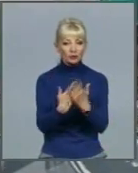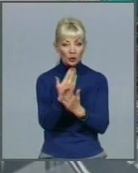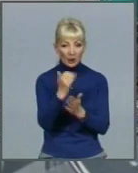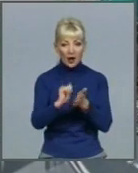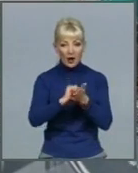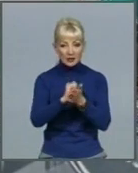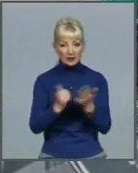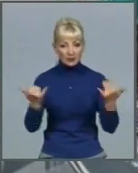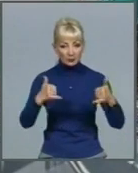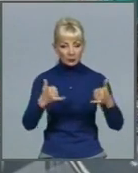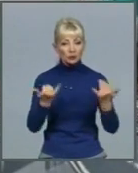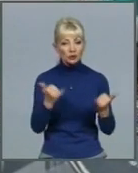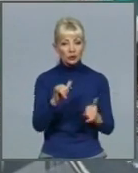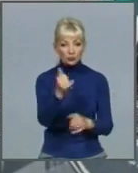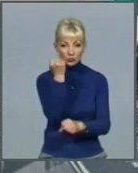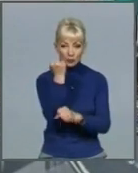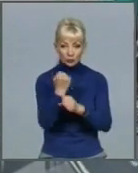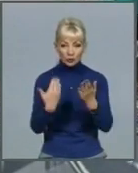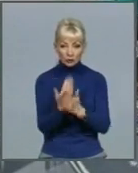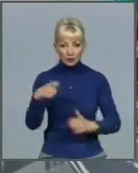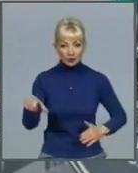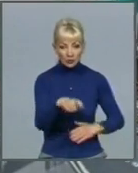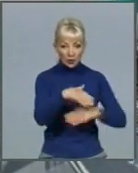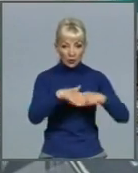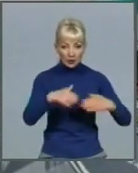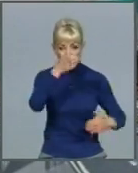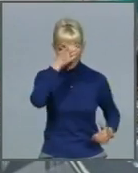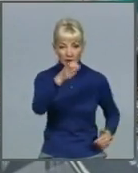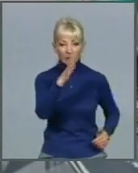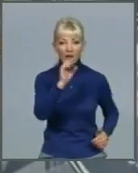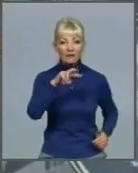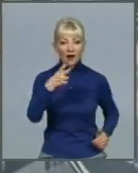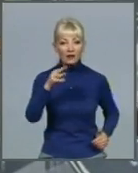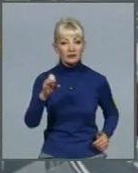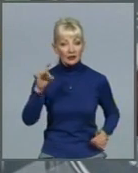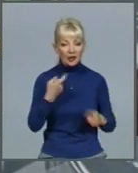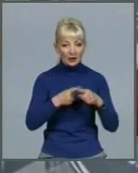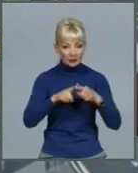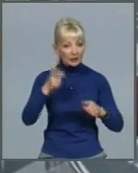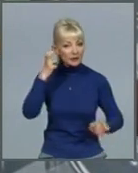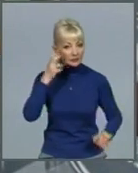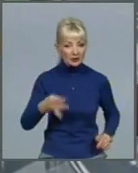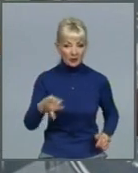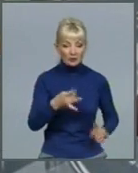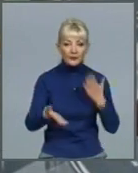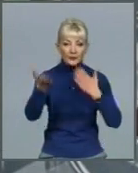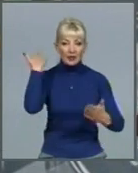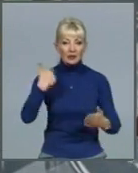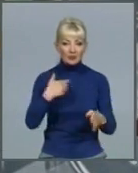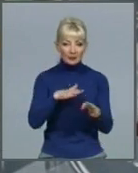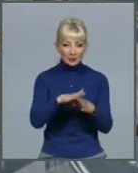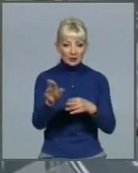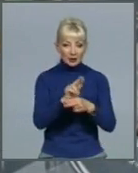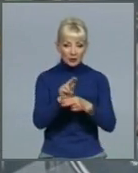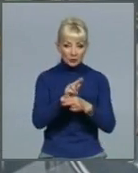шляховиків новий об'єкт – вулиця Академіка Вальтера. Це у Київському районі. Раніше ми виконували ремонт Академіка